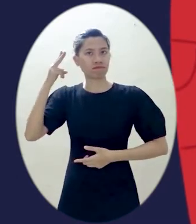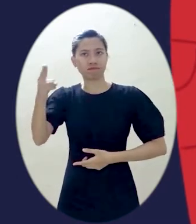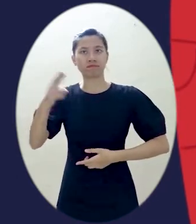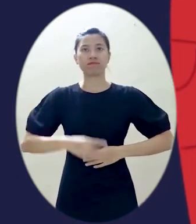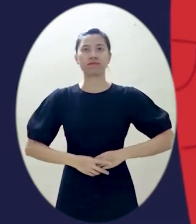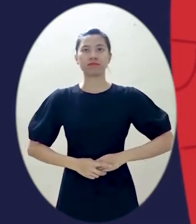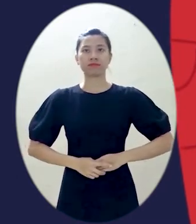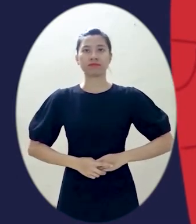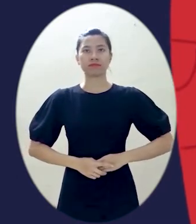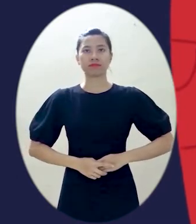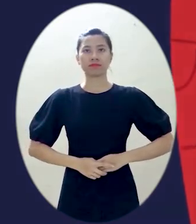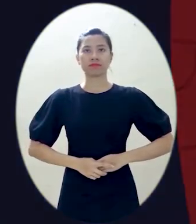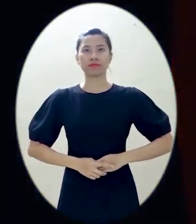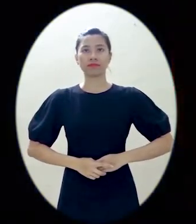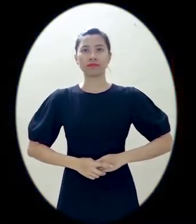ngoài